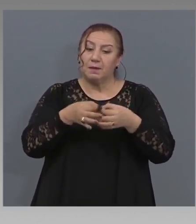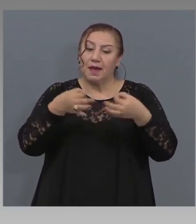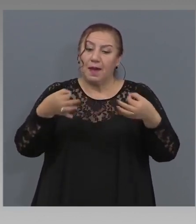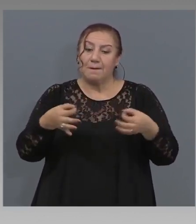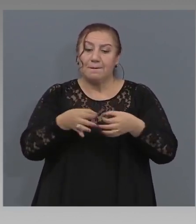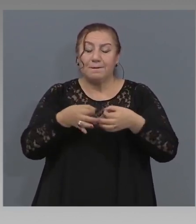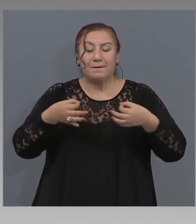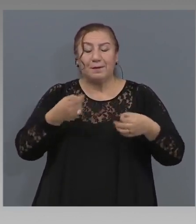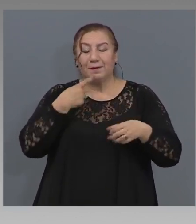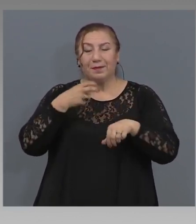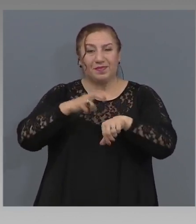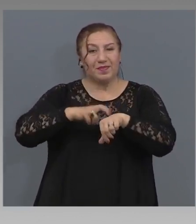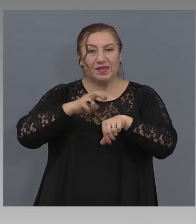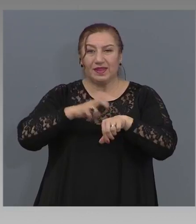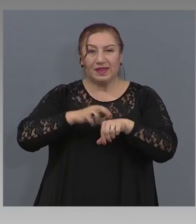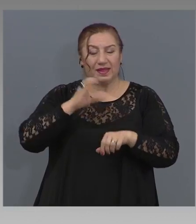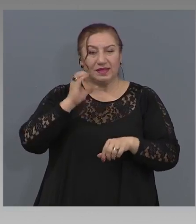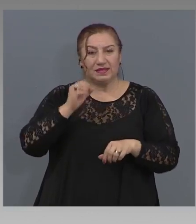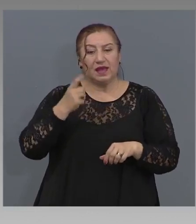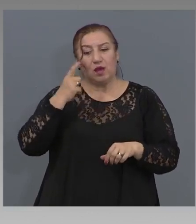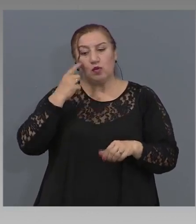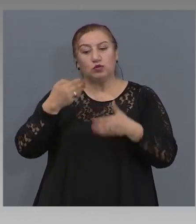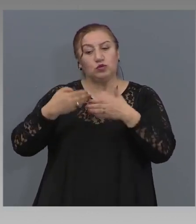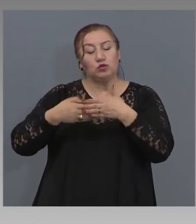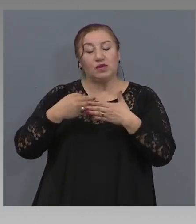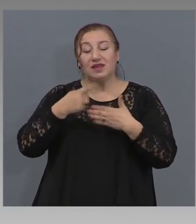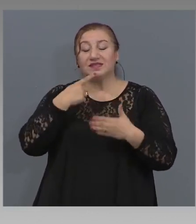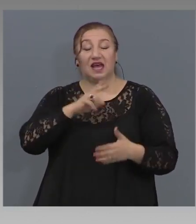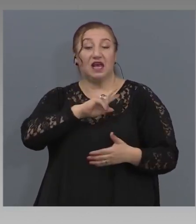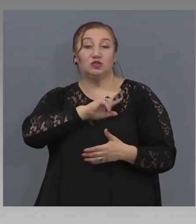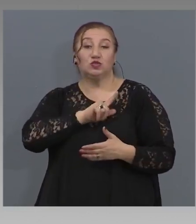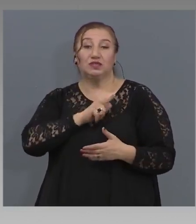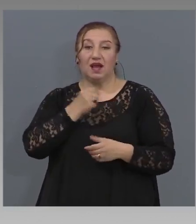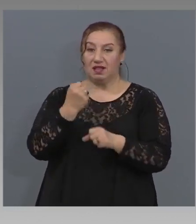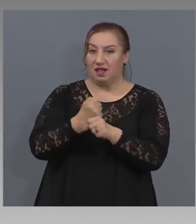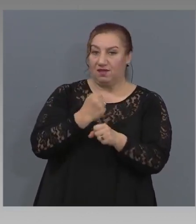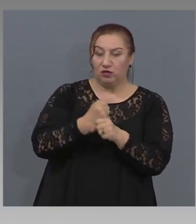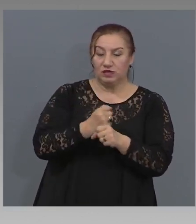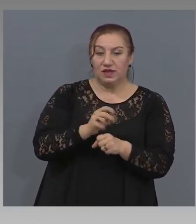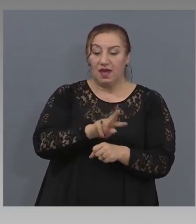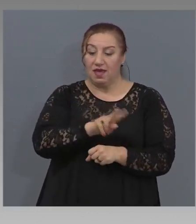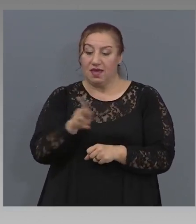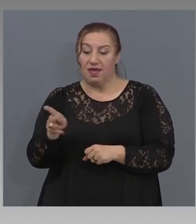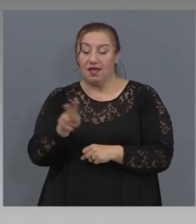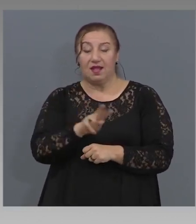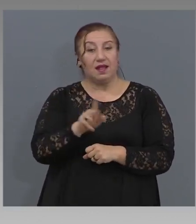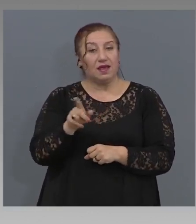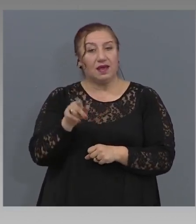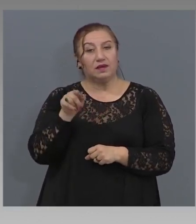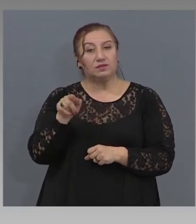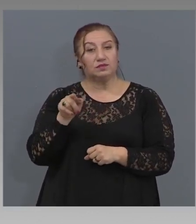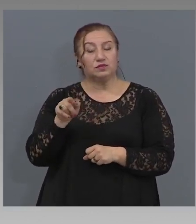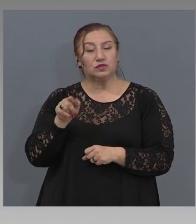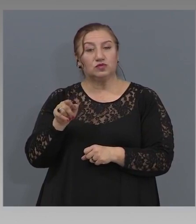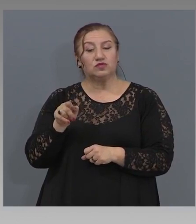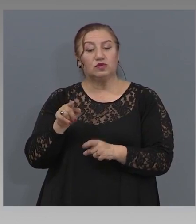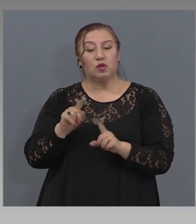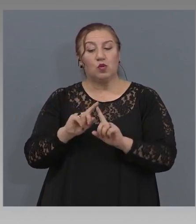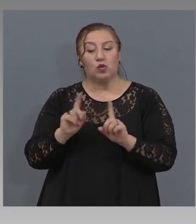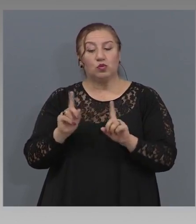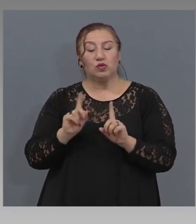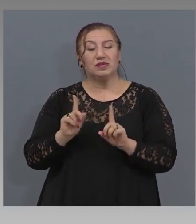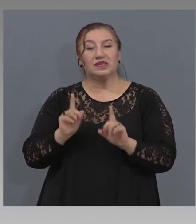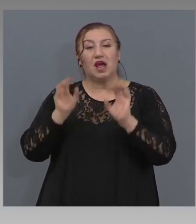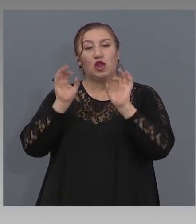ДДС, които обаче визират социални функции или съответно това, които не са